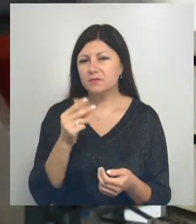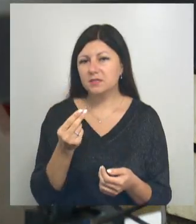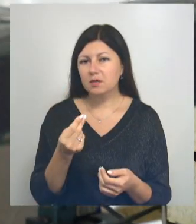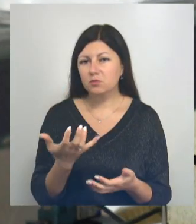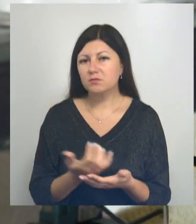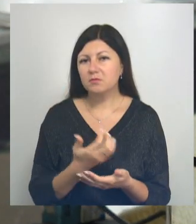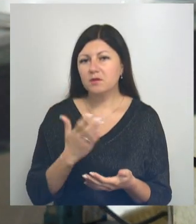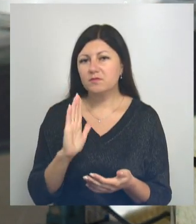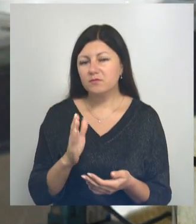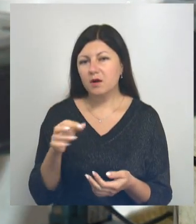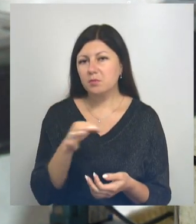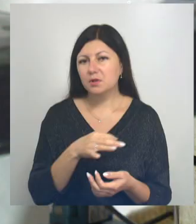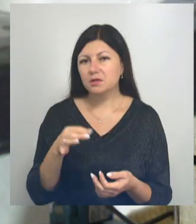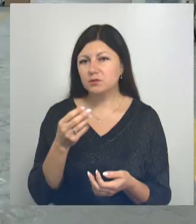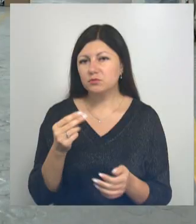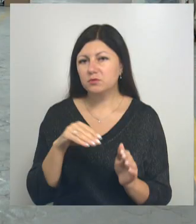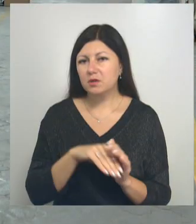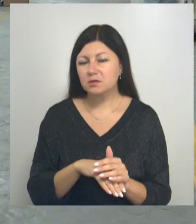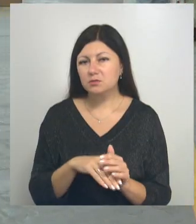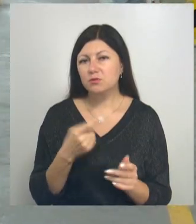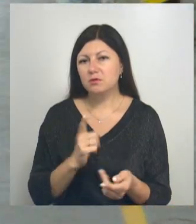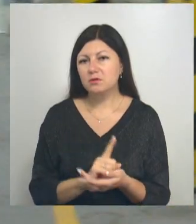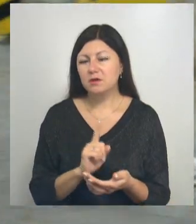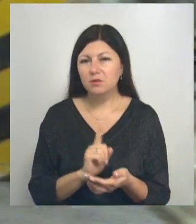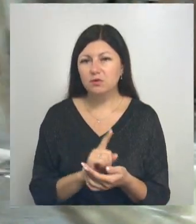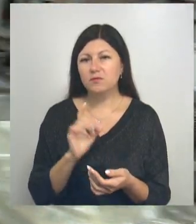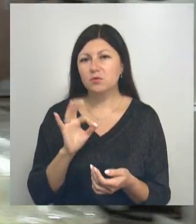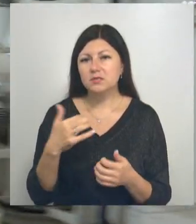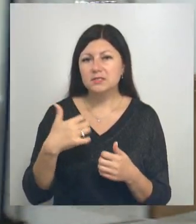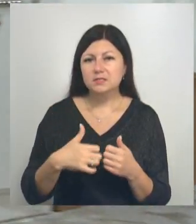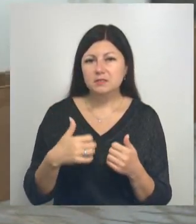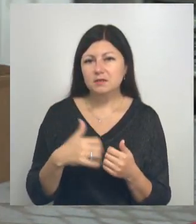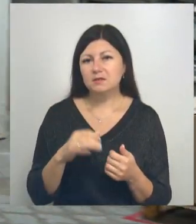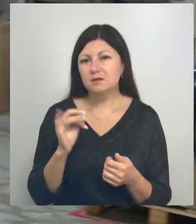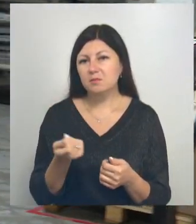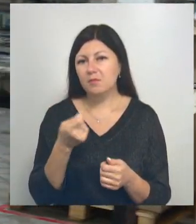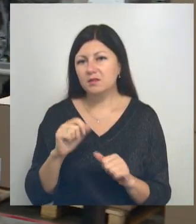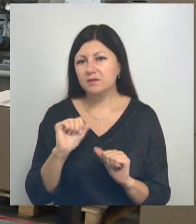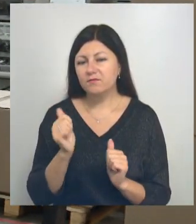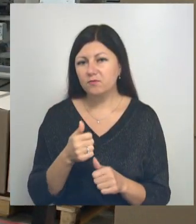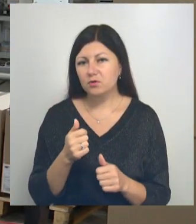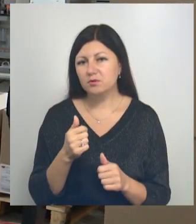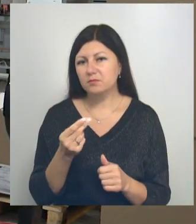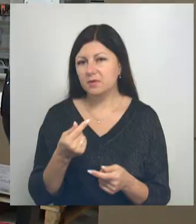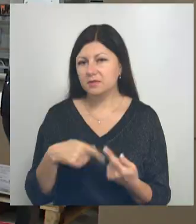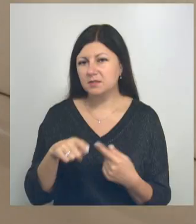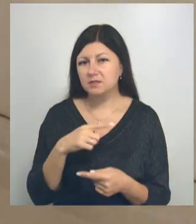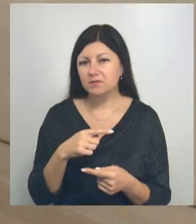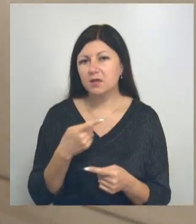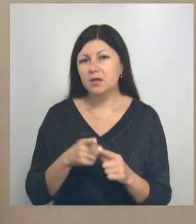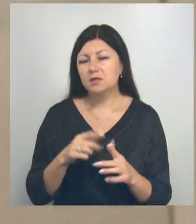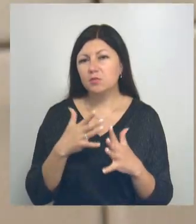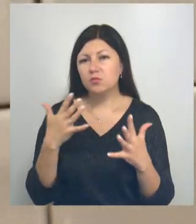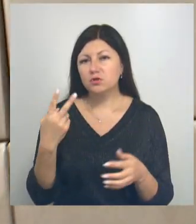поступивших в областную казну, налоговые платежи от средних и малых форм хозяйствования. В денежном эквиваленте это больше